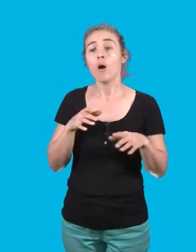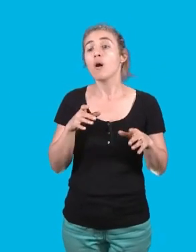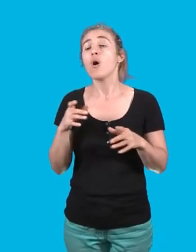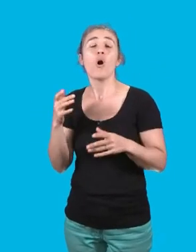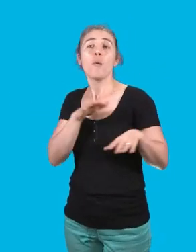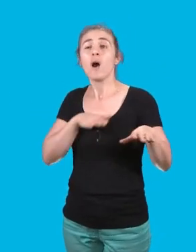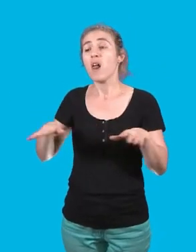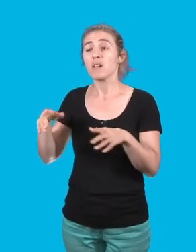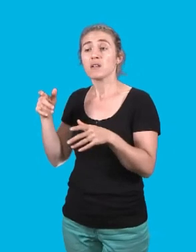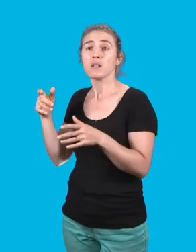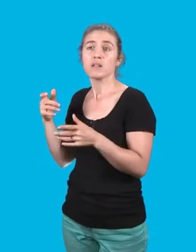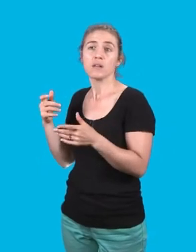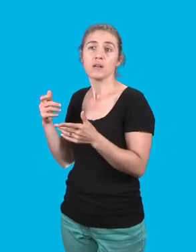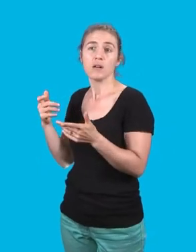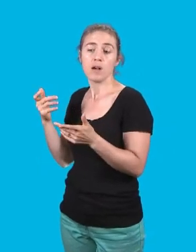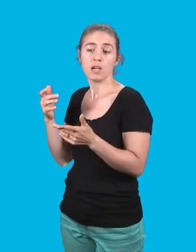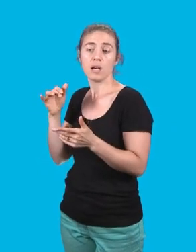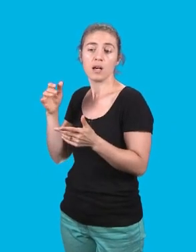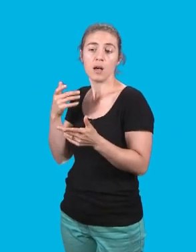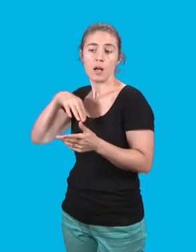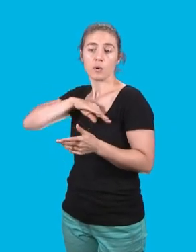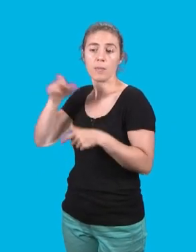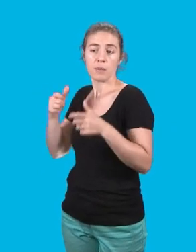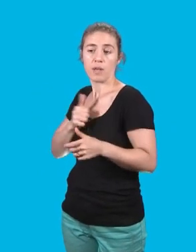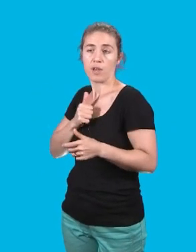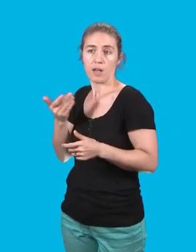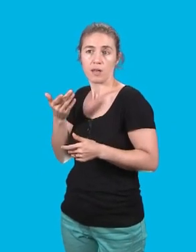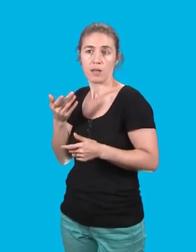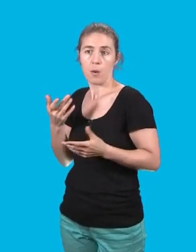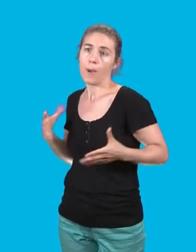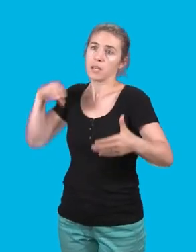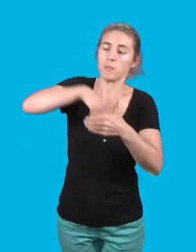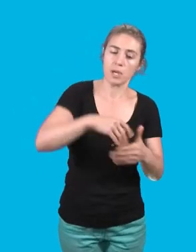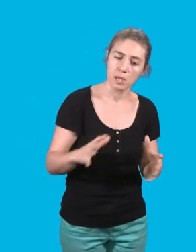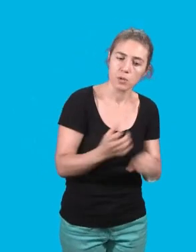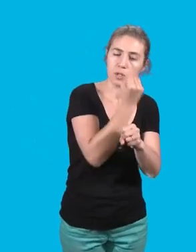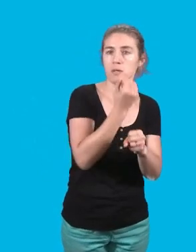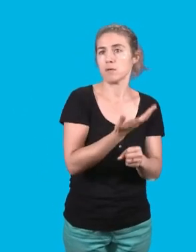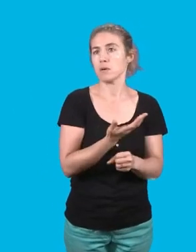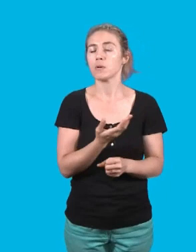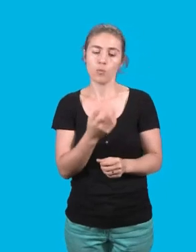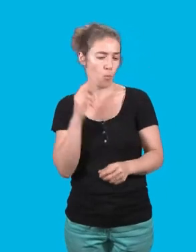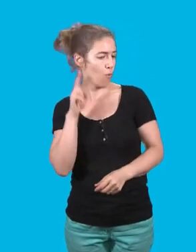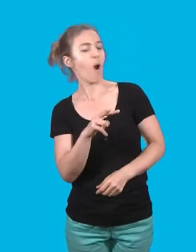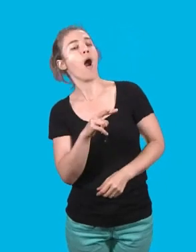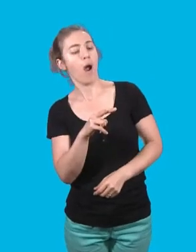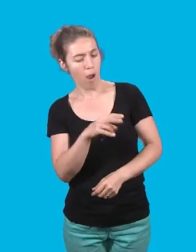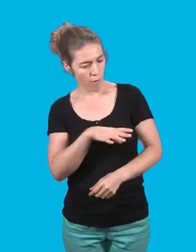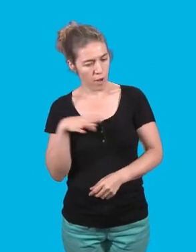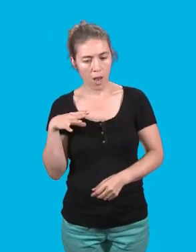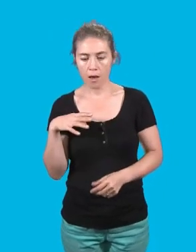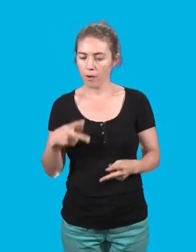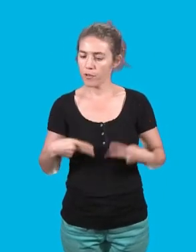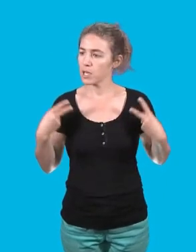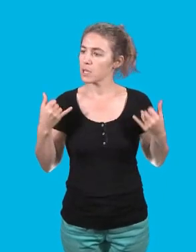font ces belles réussites et qui nous font, en tout cas moi j'en suis fier, qui nous rendent fiers de vivre dans cette